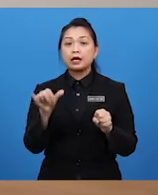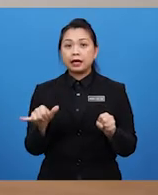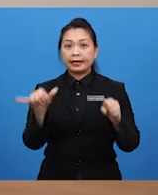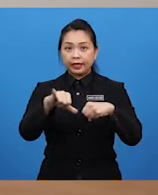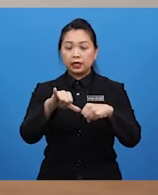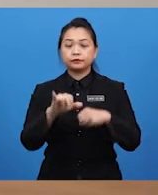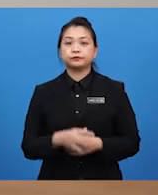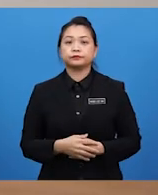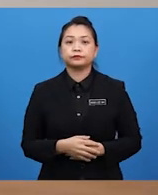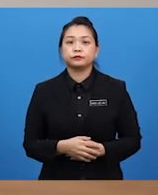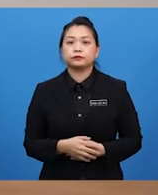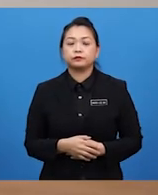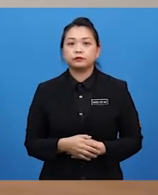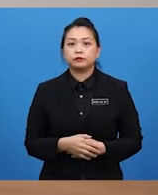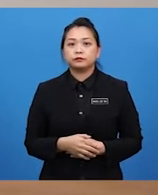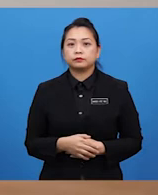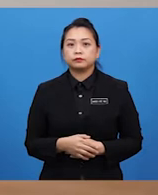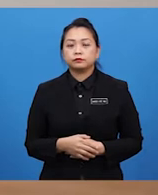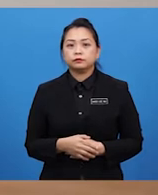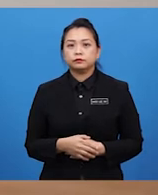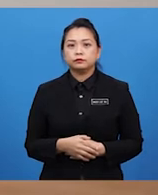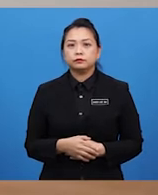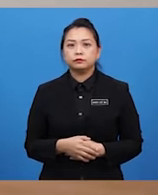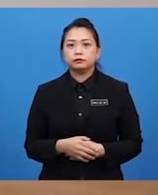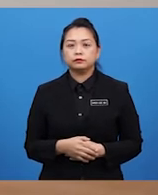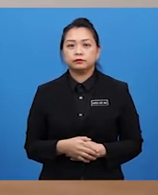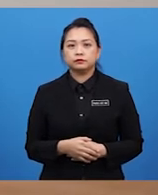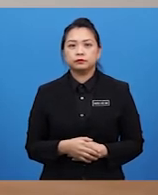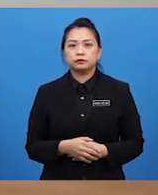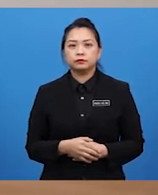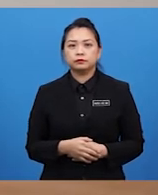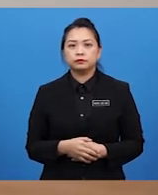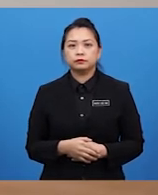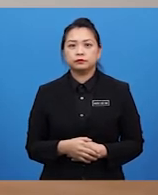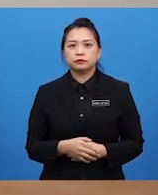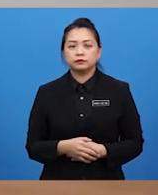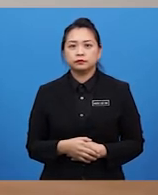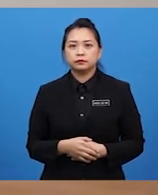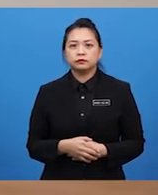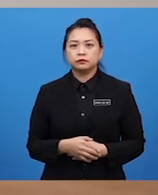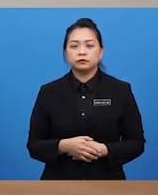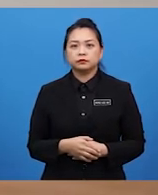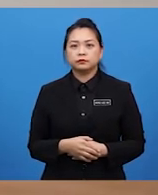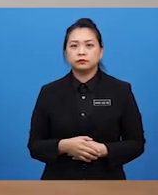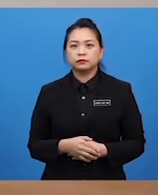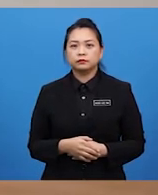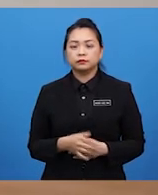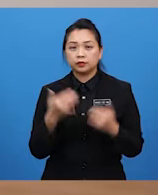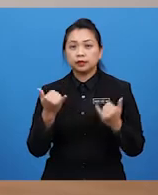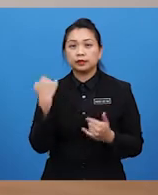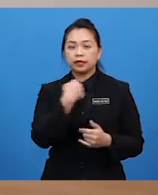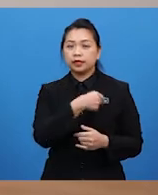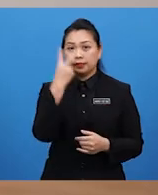Maksudnya, kadang-kadang ada seseorang yang tidak begitu sensitiviti. Dia rasa seperti emosi yang tidak stabil atau begitu? Jadi, kita akan perincikan. Ya.